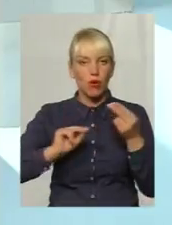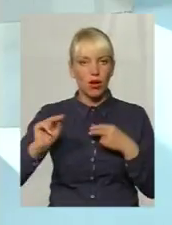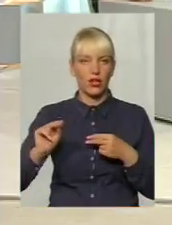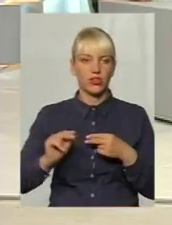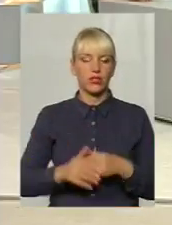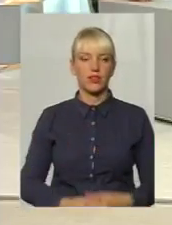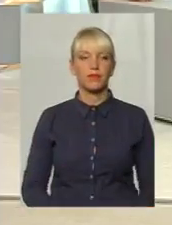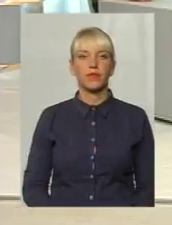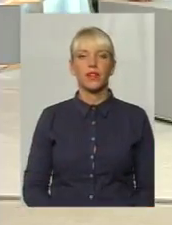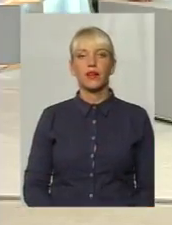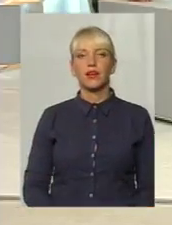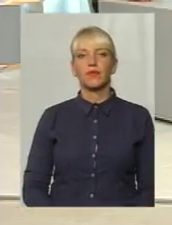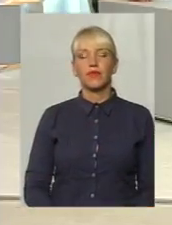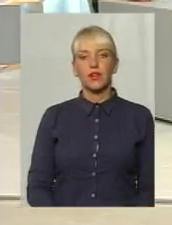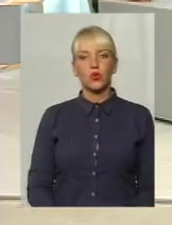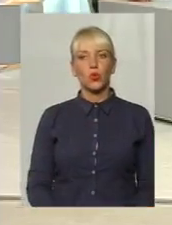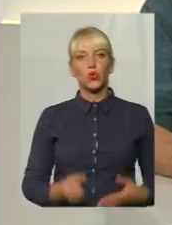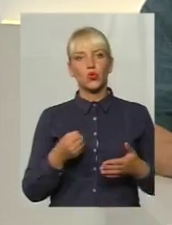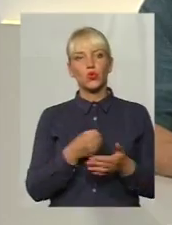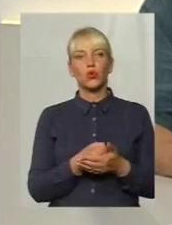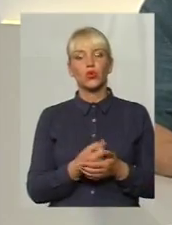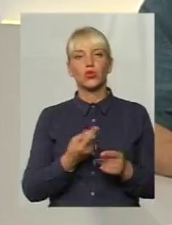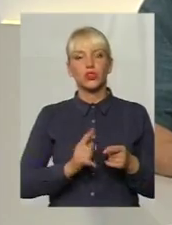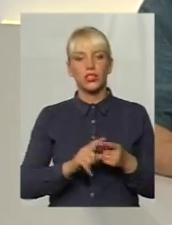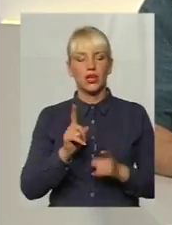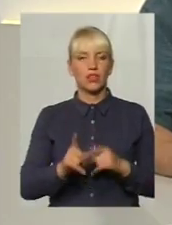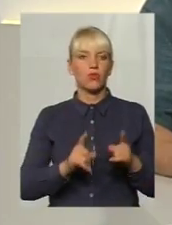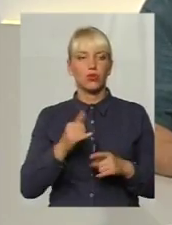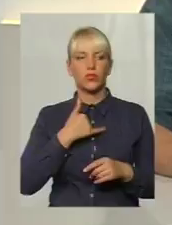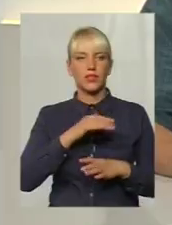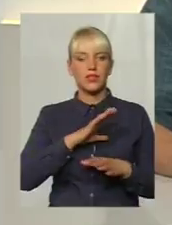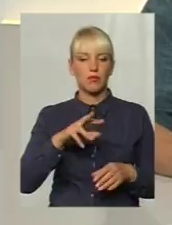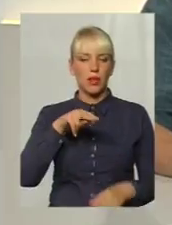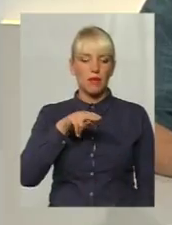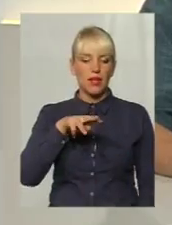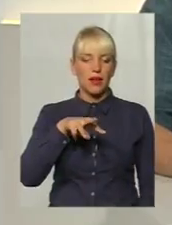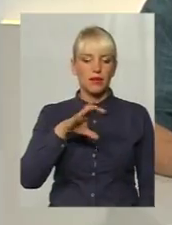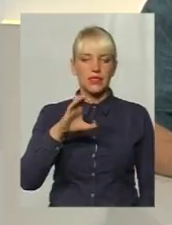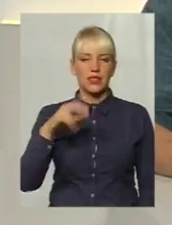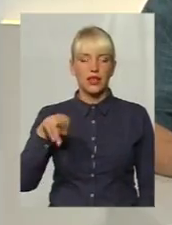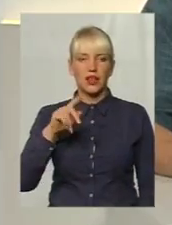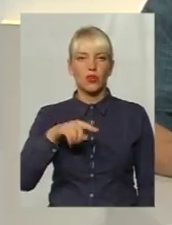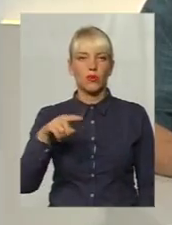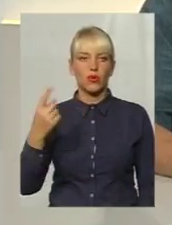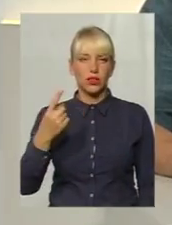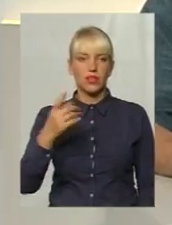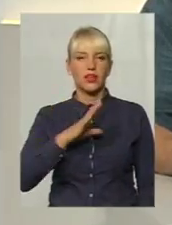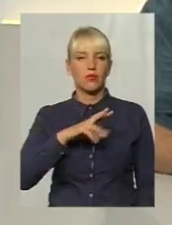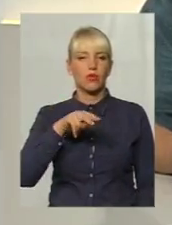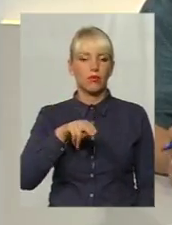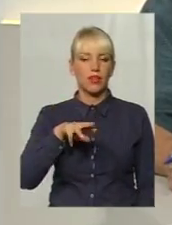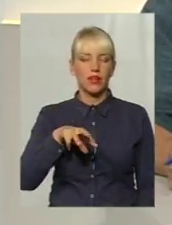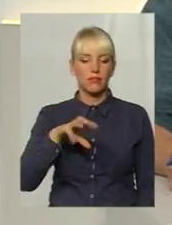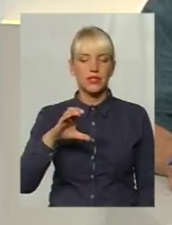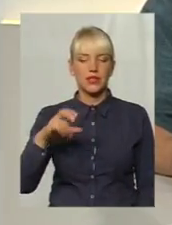Пані Валентиновна, до тієї реформи не було у нас ПМСД номер один, і не було, звичайно, ПМСД номер два, були просто